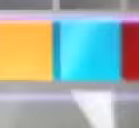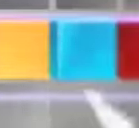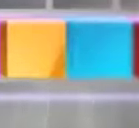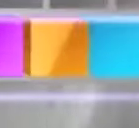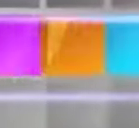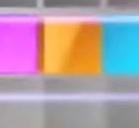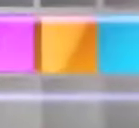Хубав приятен